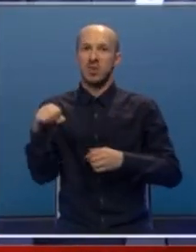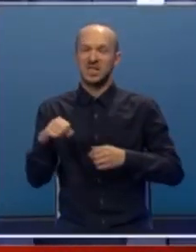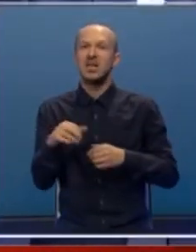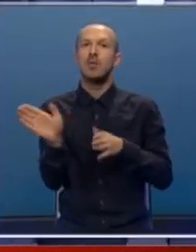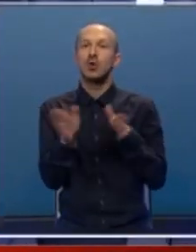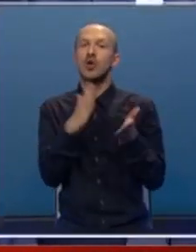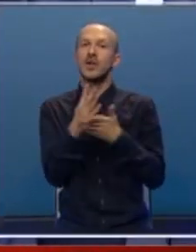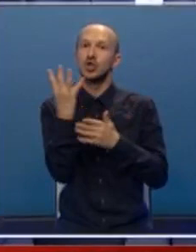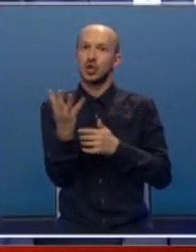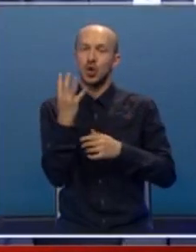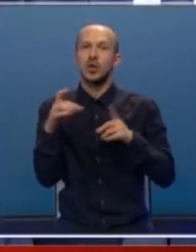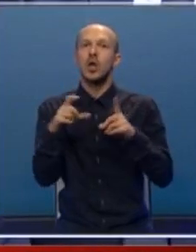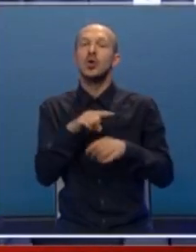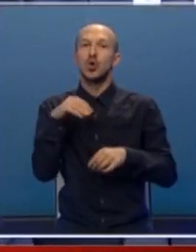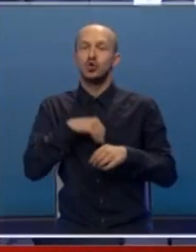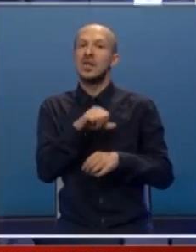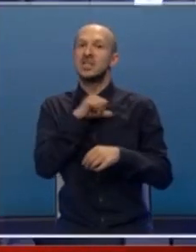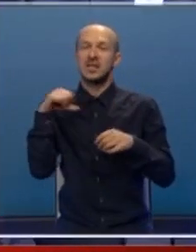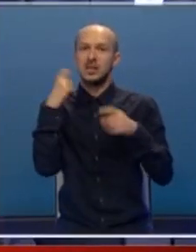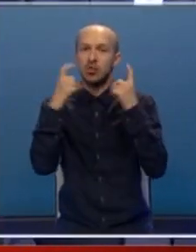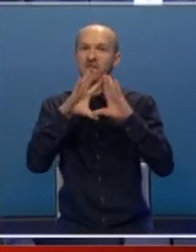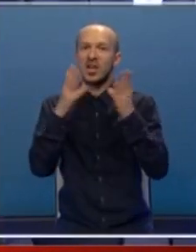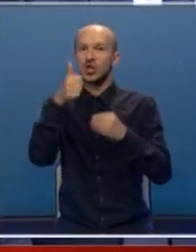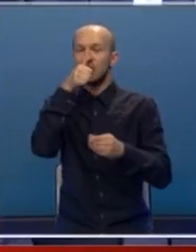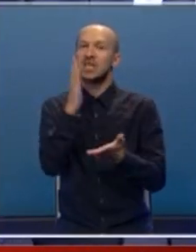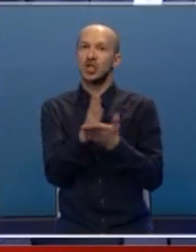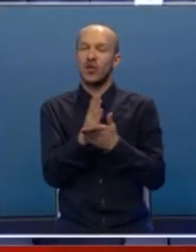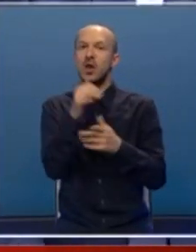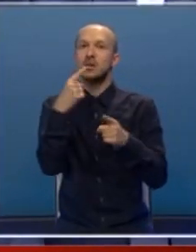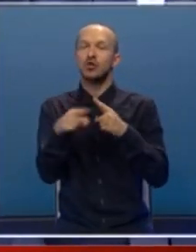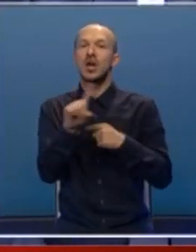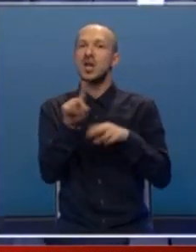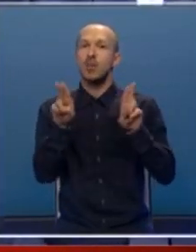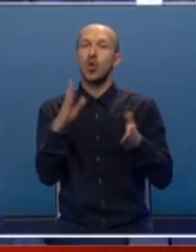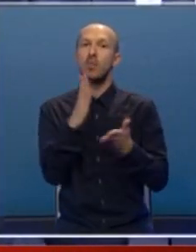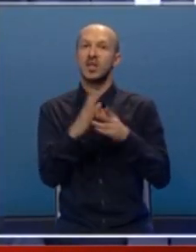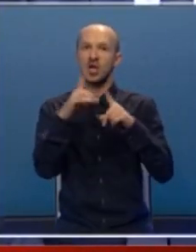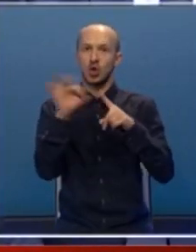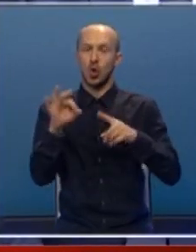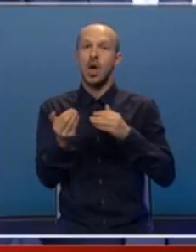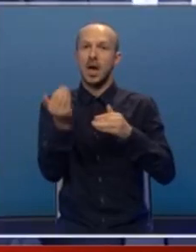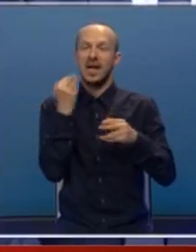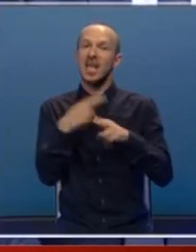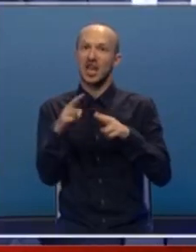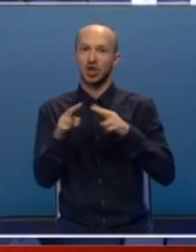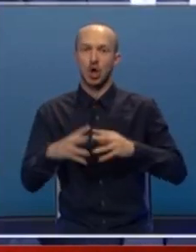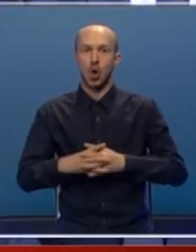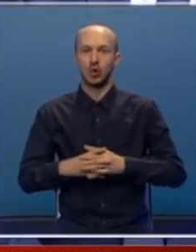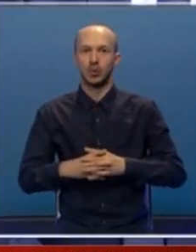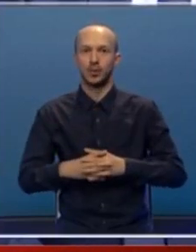je prošlo već četiri godine, do duše svjesni smo svega onoga što se dešavalo i zbog čega nije moglo biti to ranije rješeno.